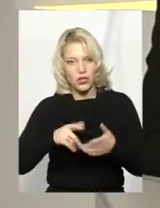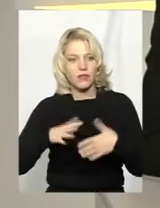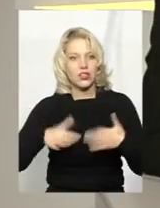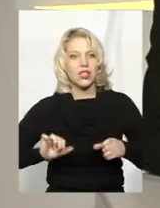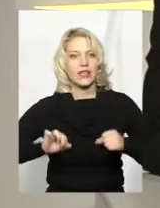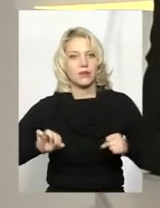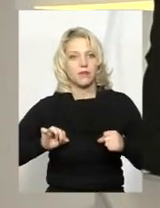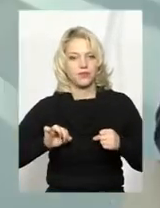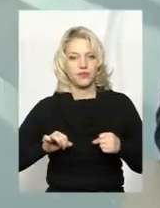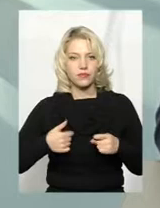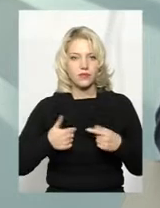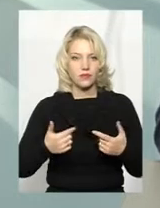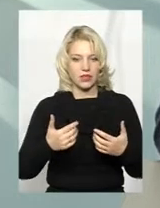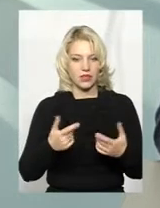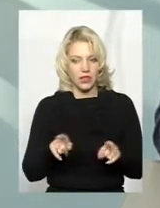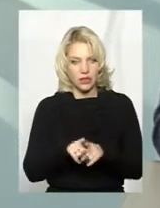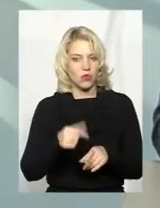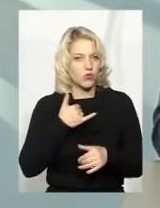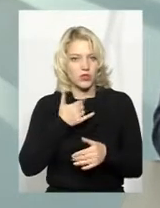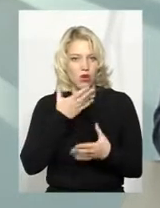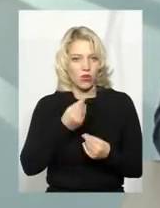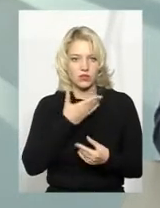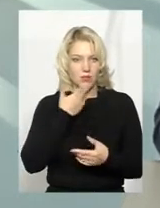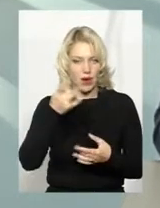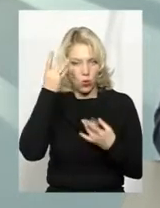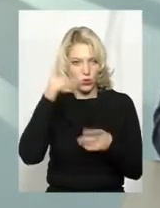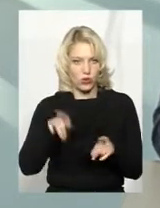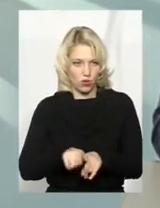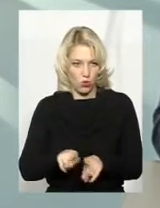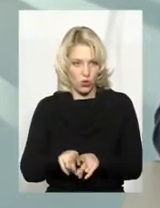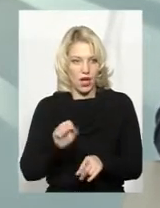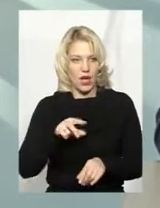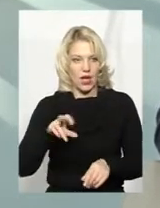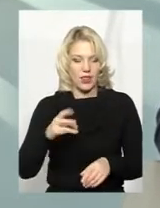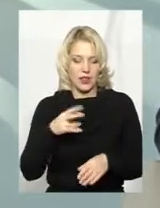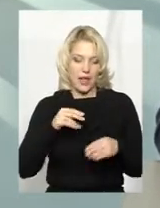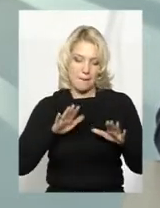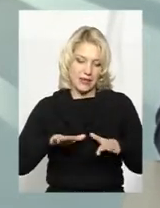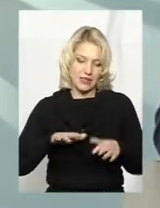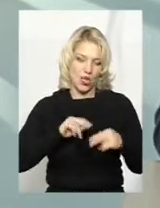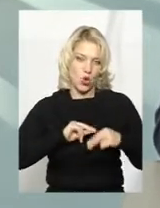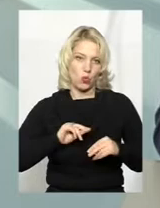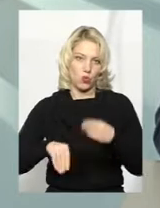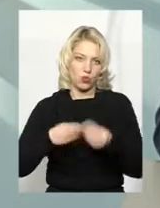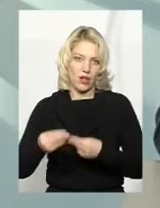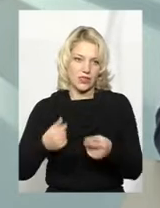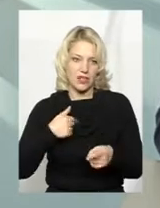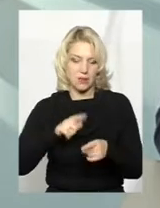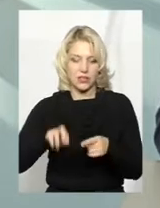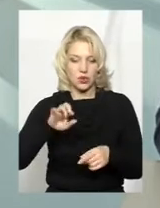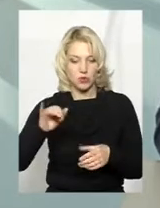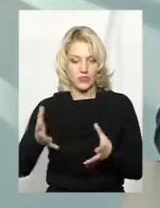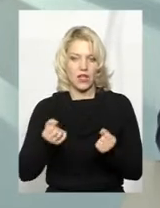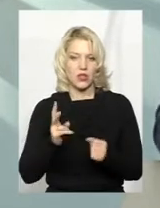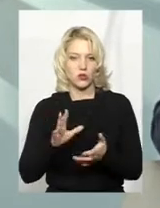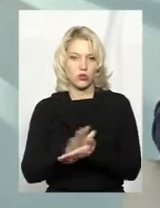женуться за цим волонтерством. Наспоки такої культури немає, але на місці якогось роботодавця, я би скоріше взяв людину, яка може